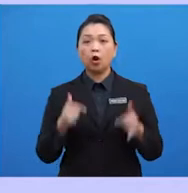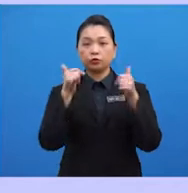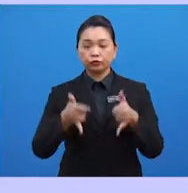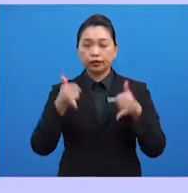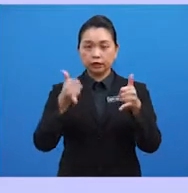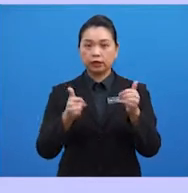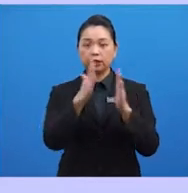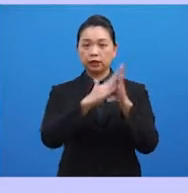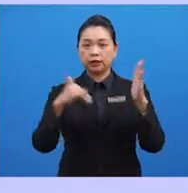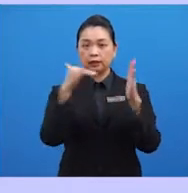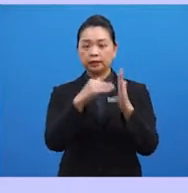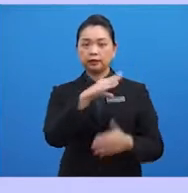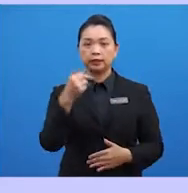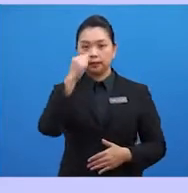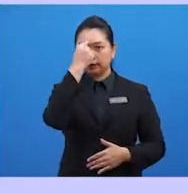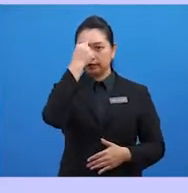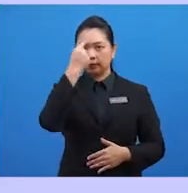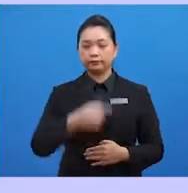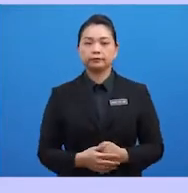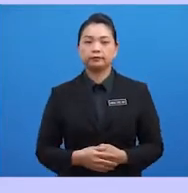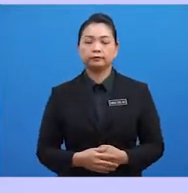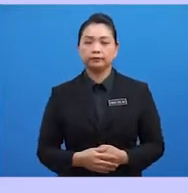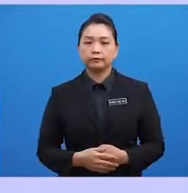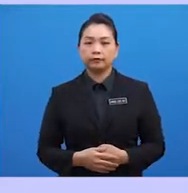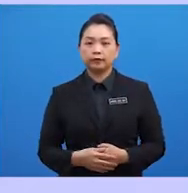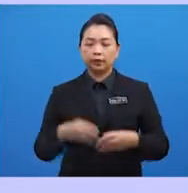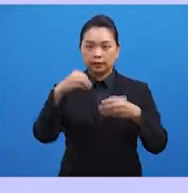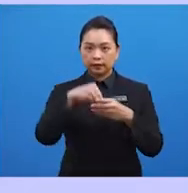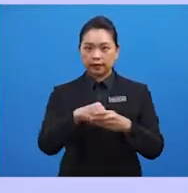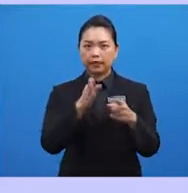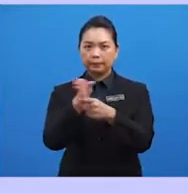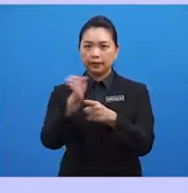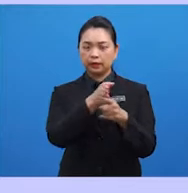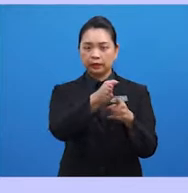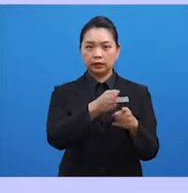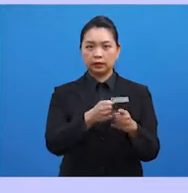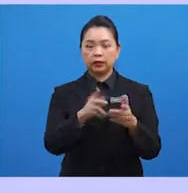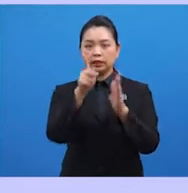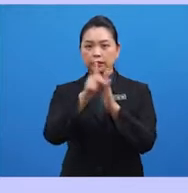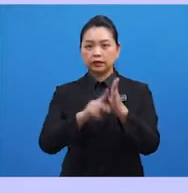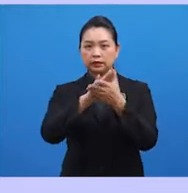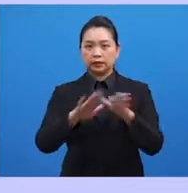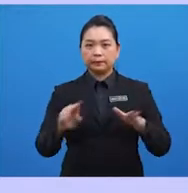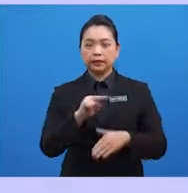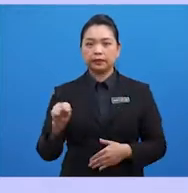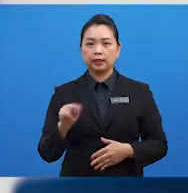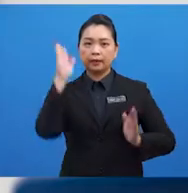Australia, New Zealand dan India. Dalam bidang keselamatan dan politik pula,